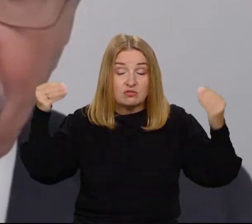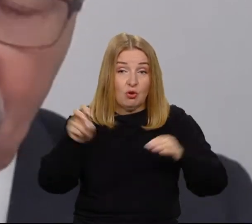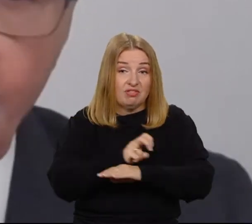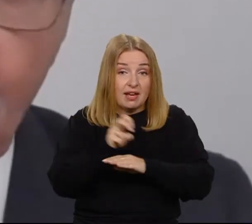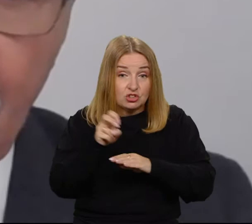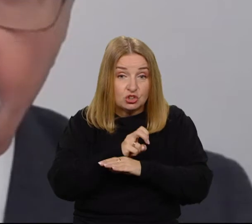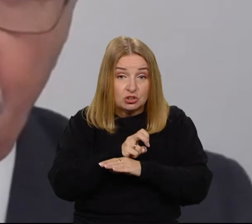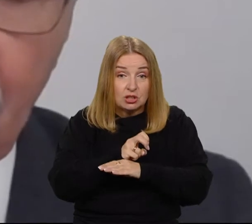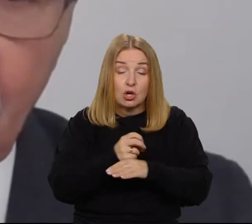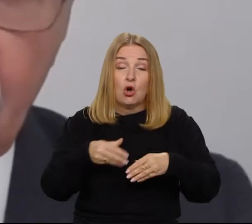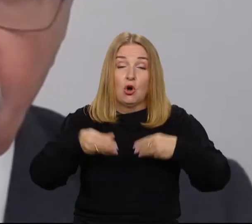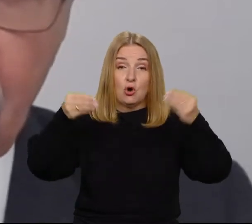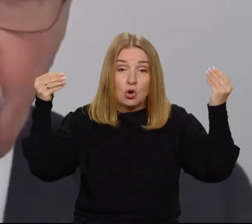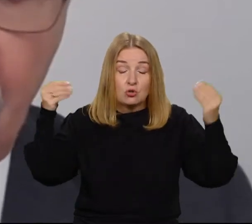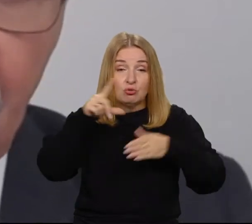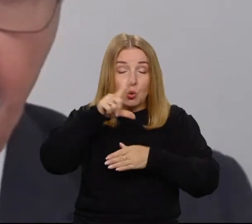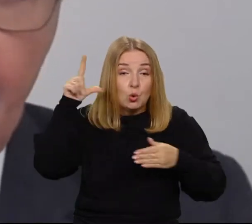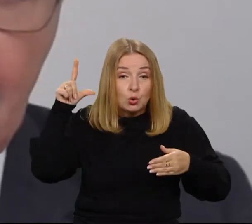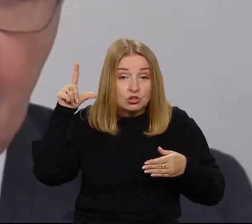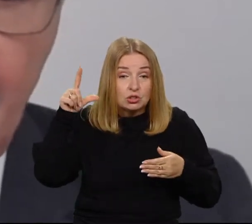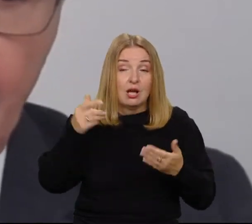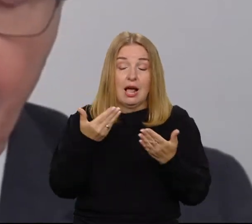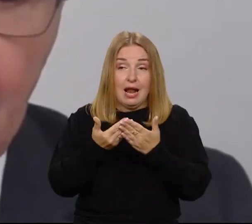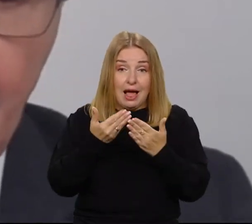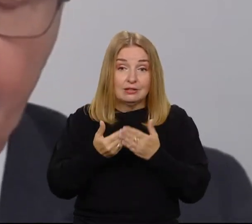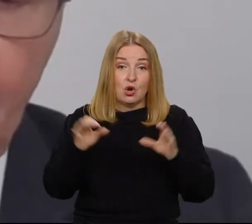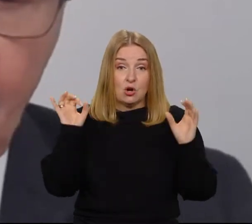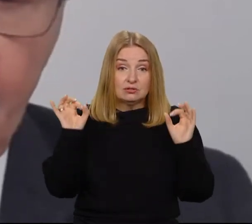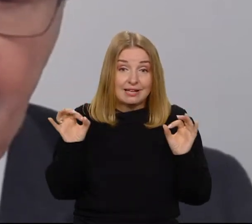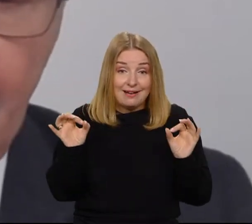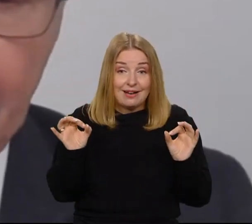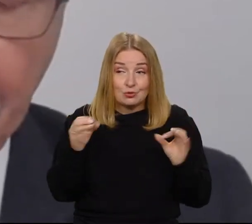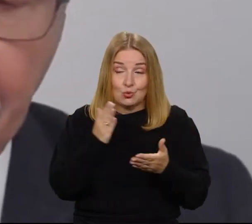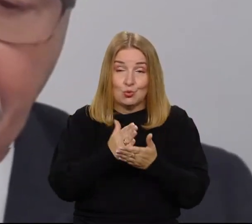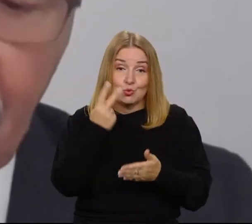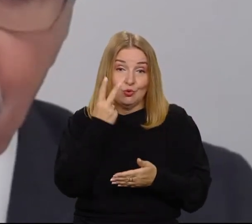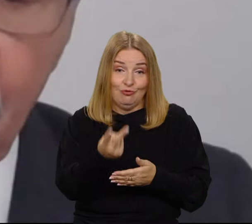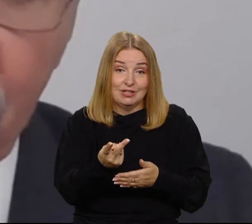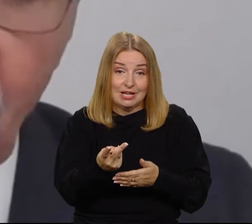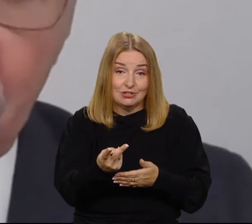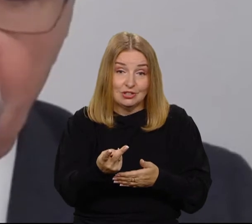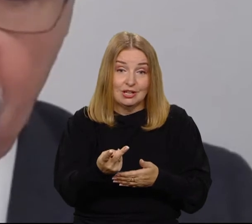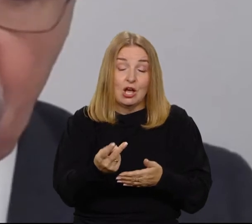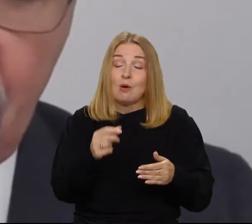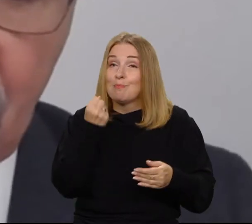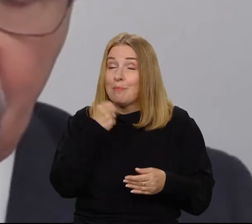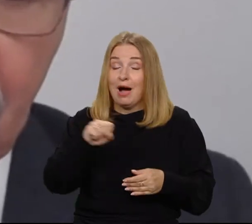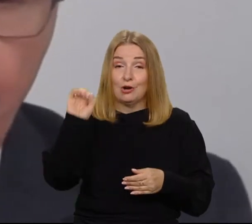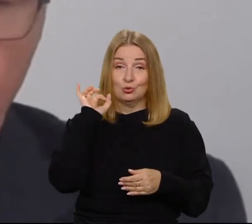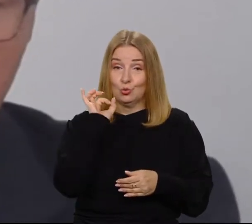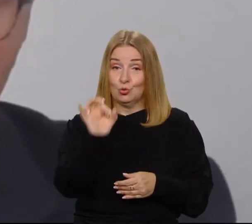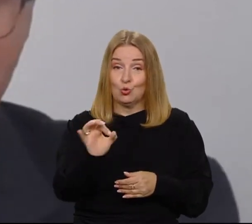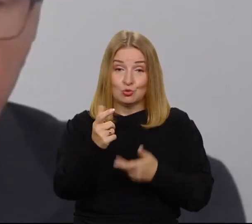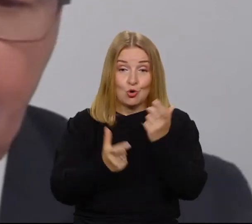rozwoju jako ludzkości. Więc z tego punktu widzenia byłoby dobrze, żebyśmy